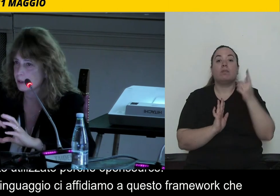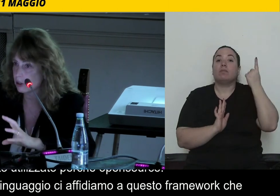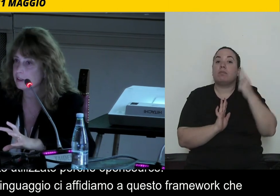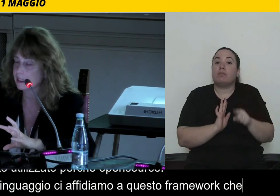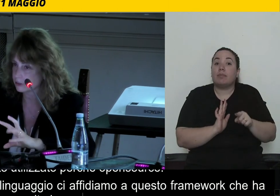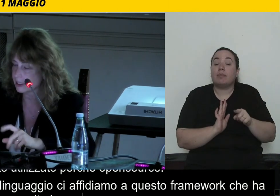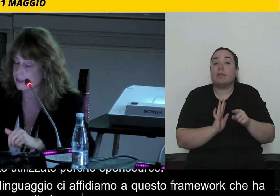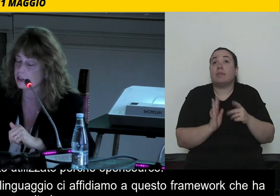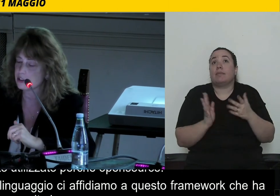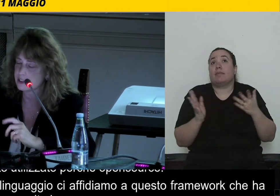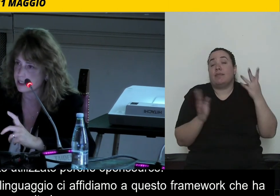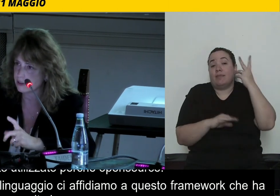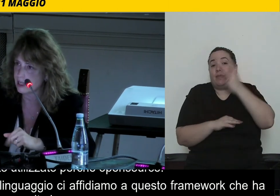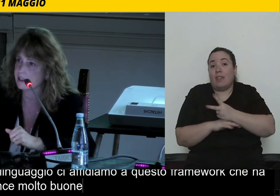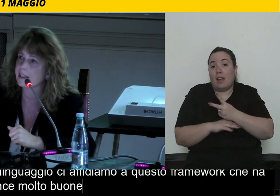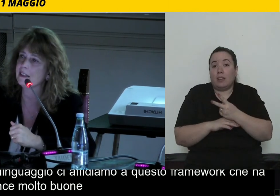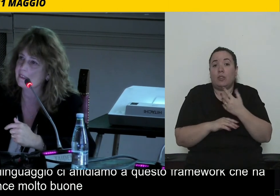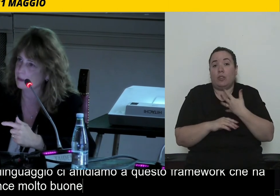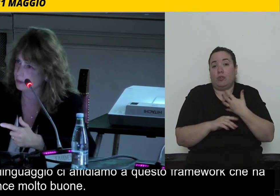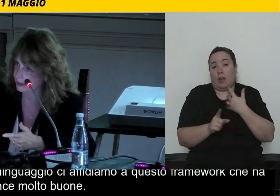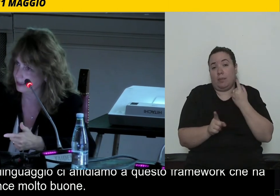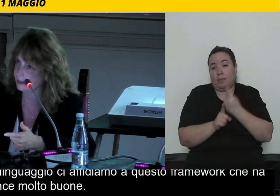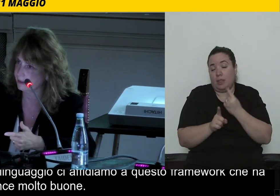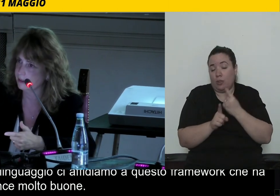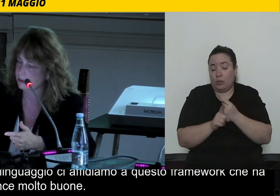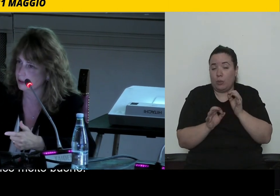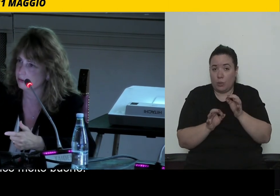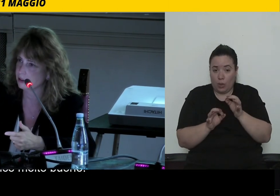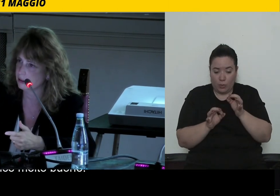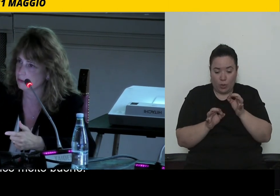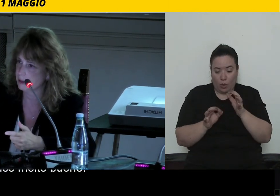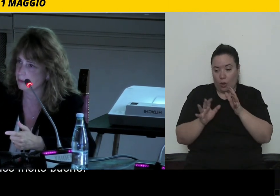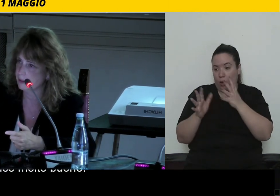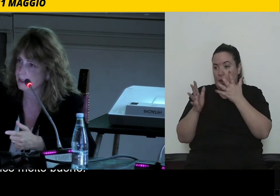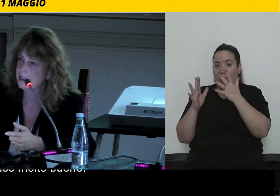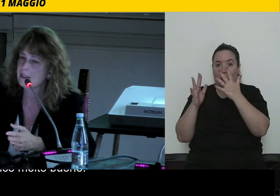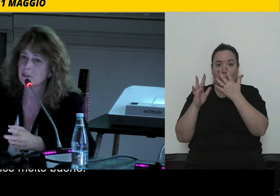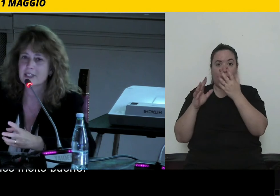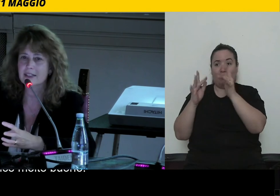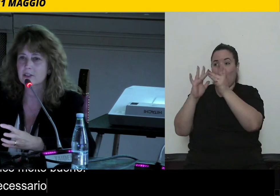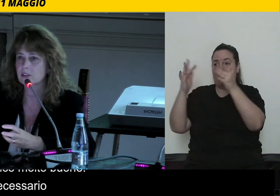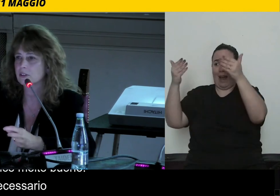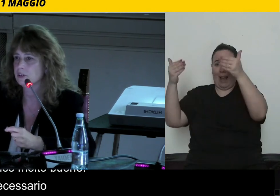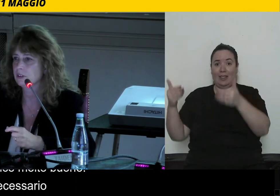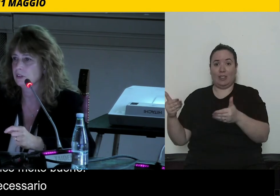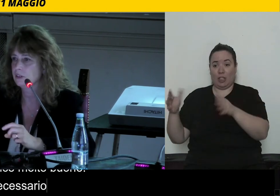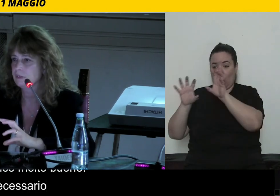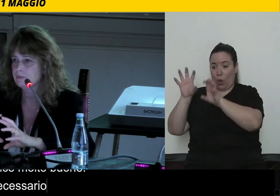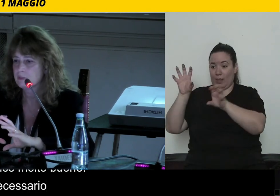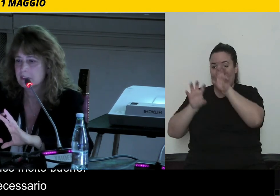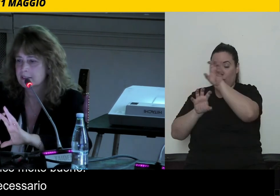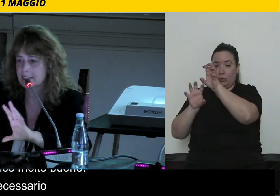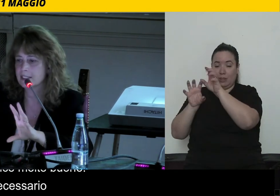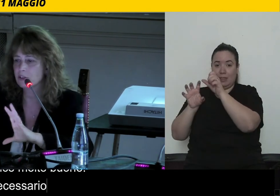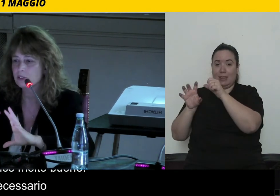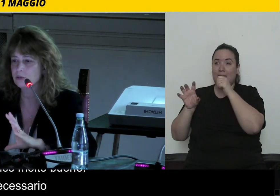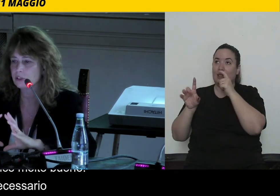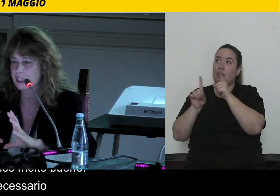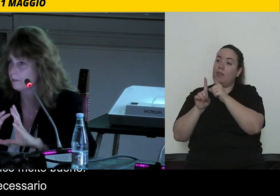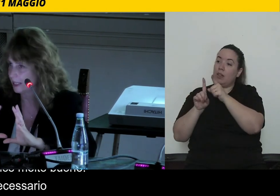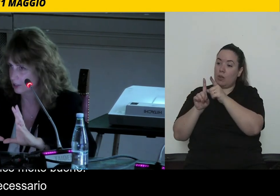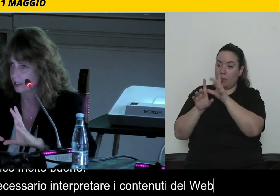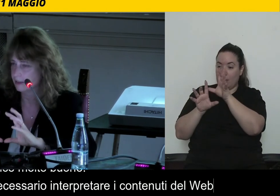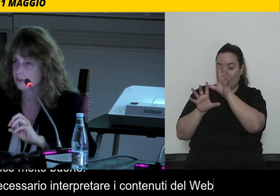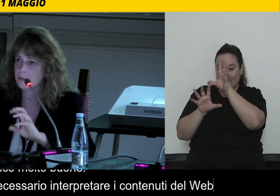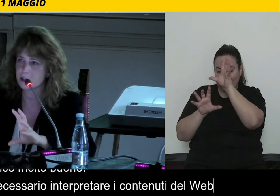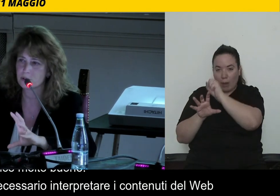però, d'altro canto, è necessario anche interpretare i contenuti del web, non tanto se il contenuto